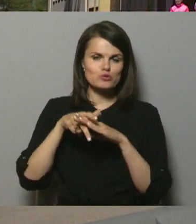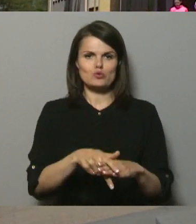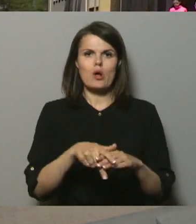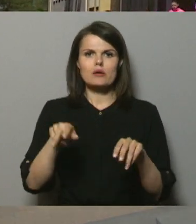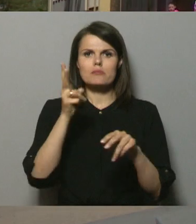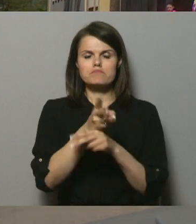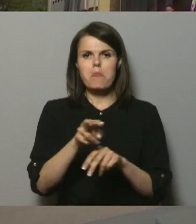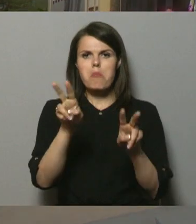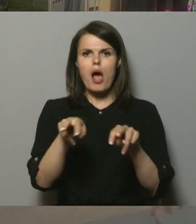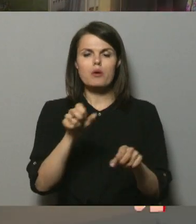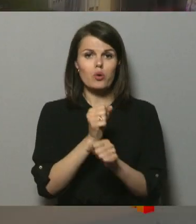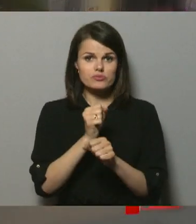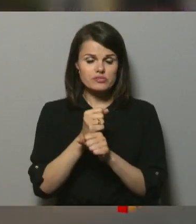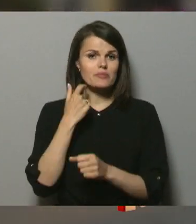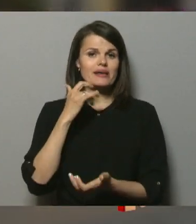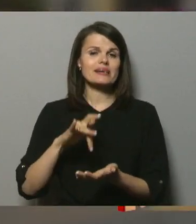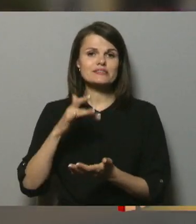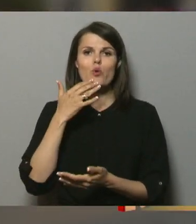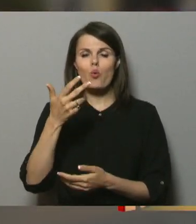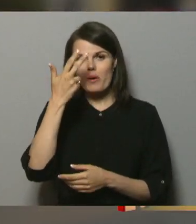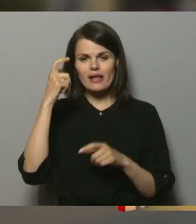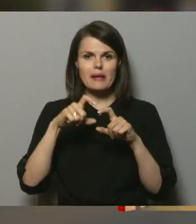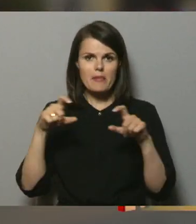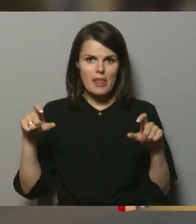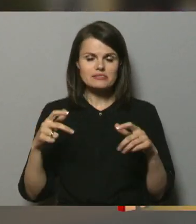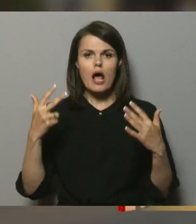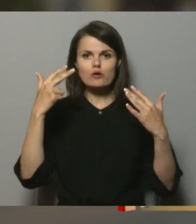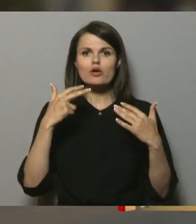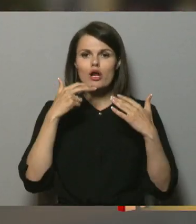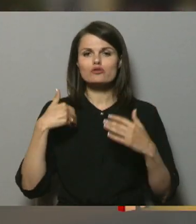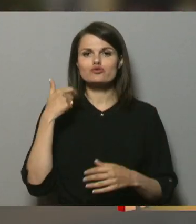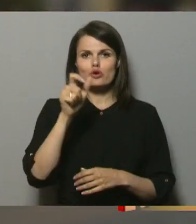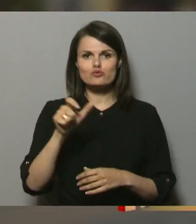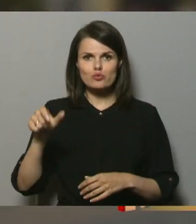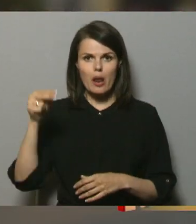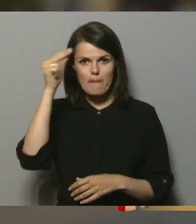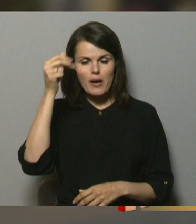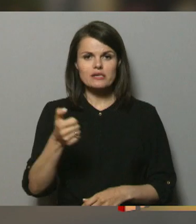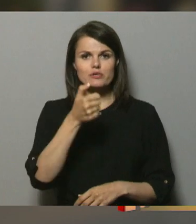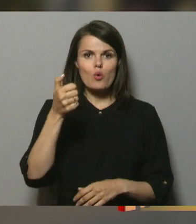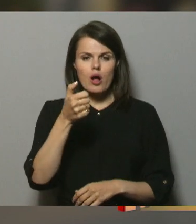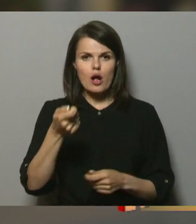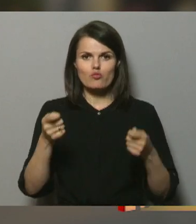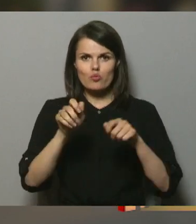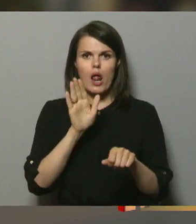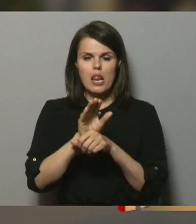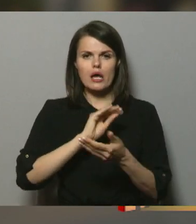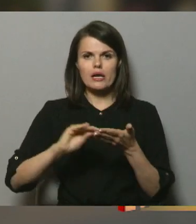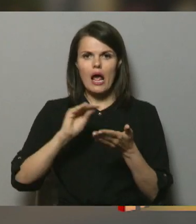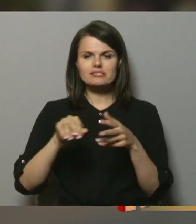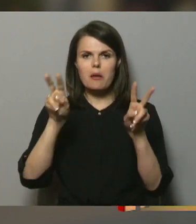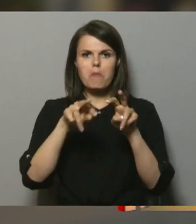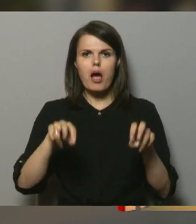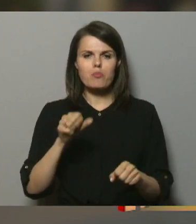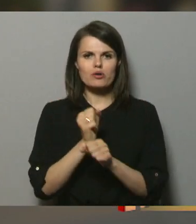pārbaudas darbiem. Rīgas Centra humanitārajā ģimnāzijā 8. klases skolēniem mācību gadu noslēgumā liks rakstīt pārbaudas darbu